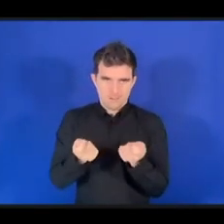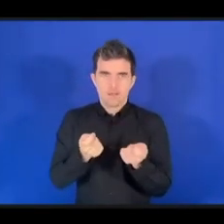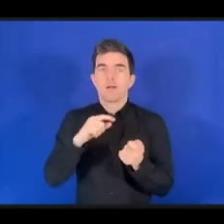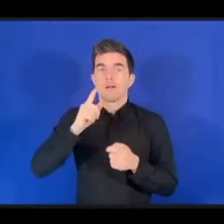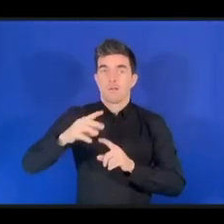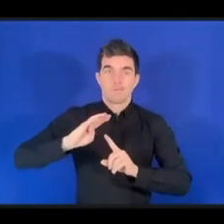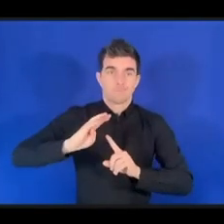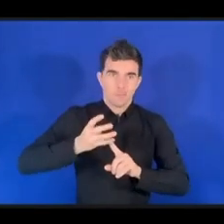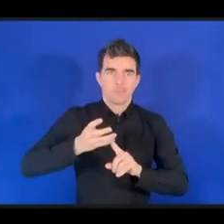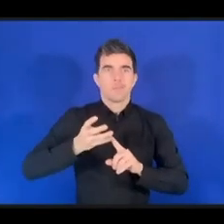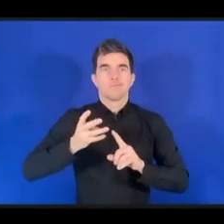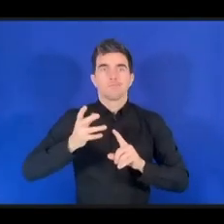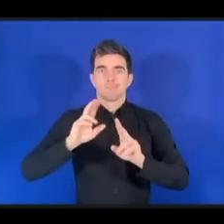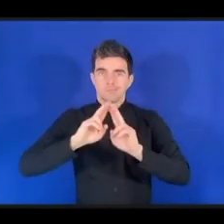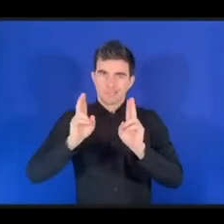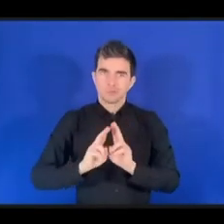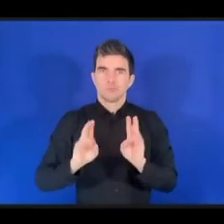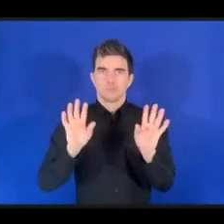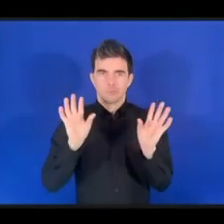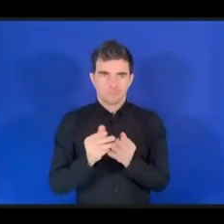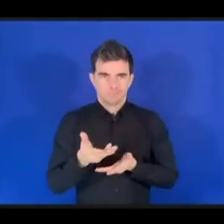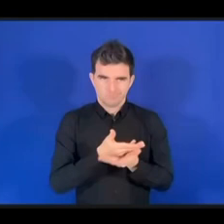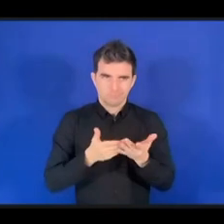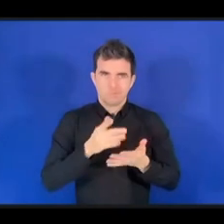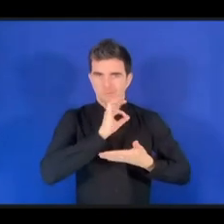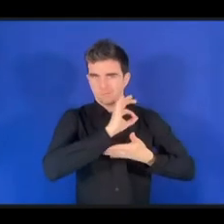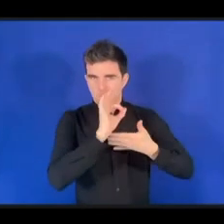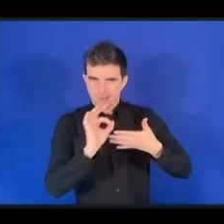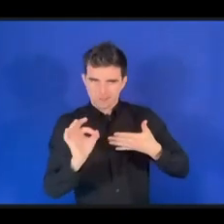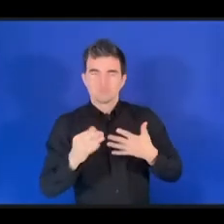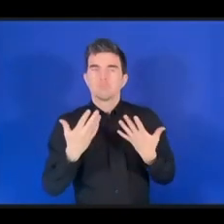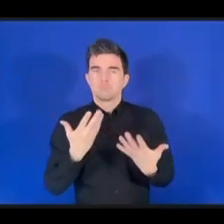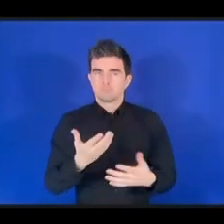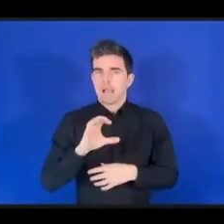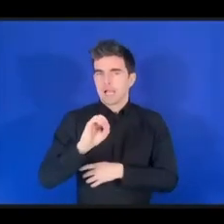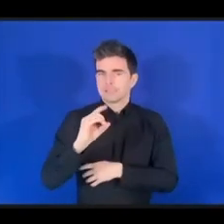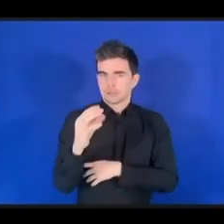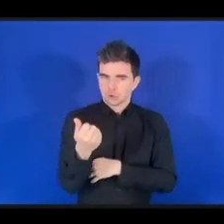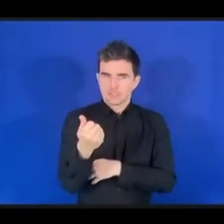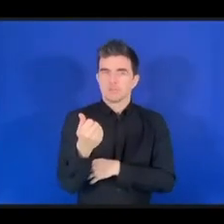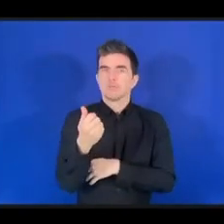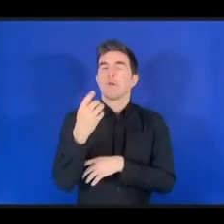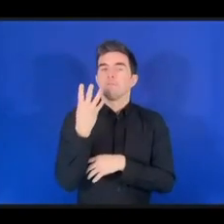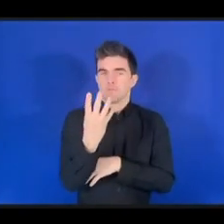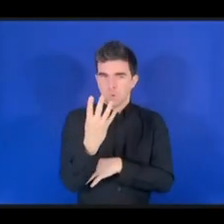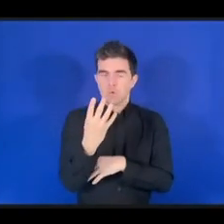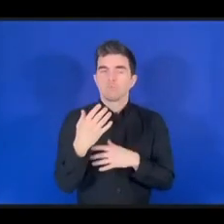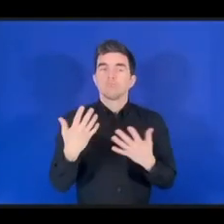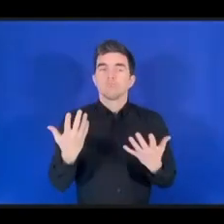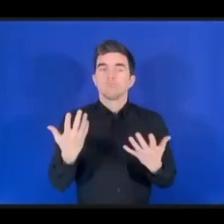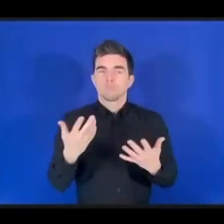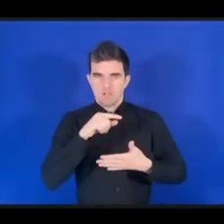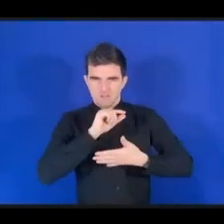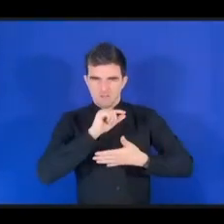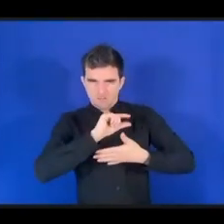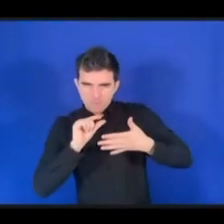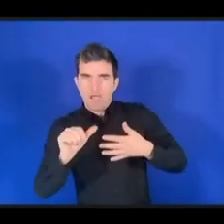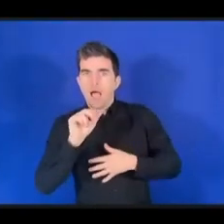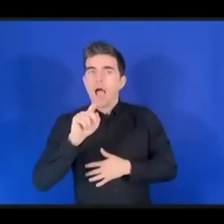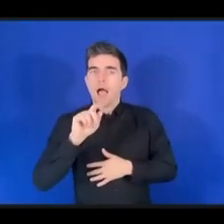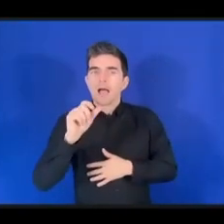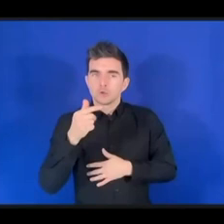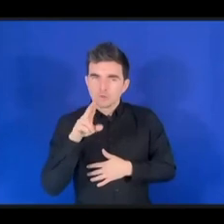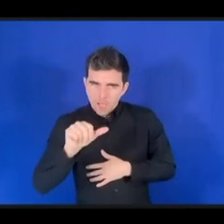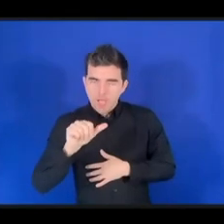на Антигу и Барбадусе в мае до саммита будущего, уделялось особое внимание управлению интернетом.